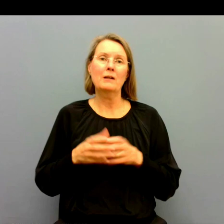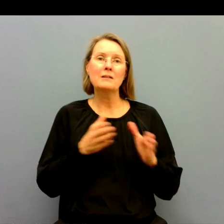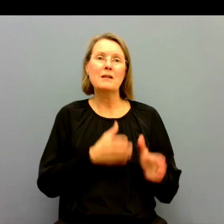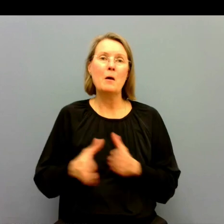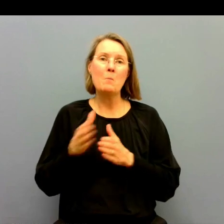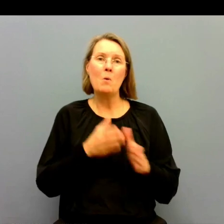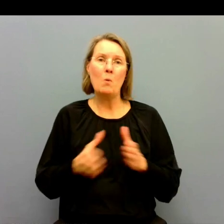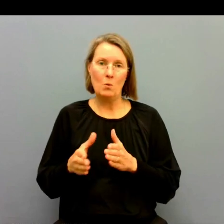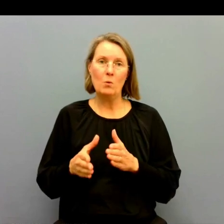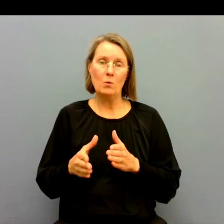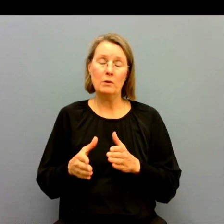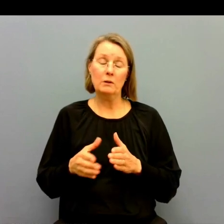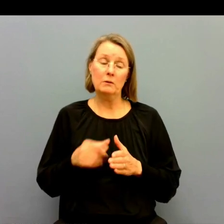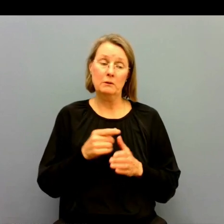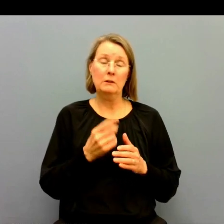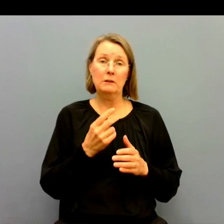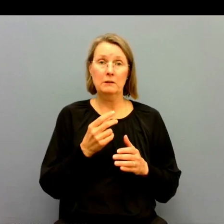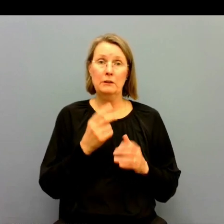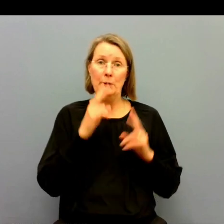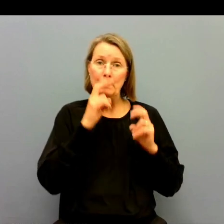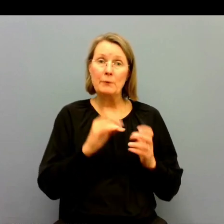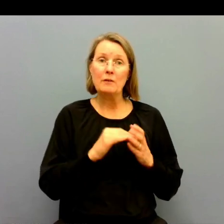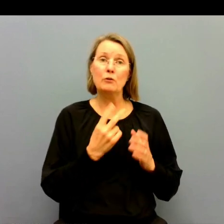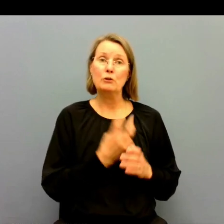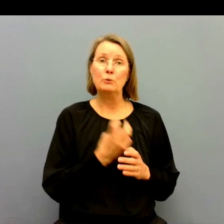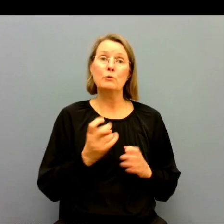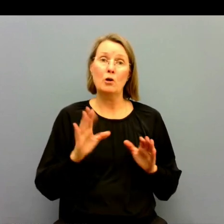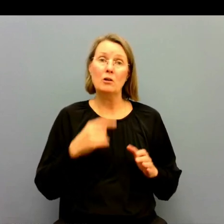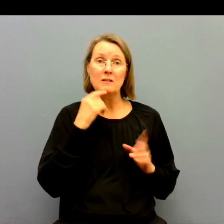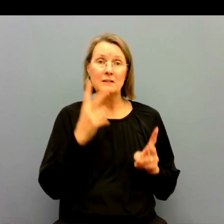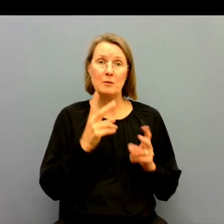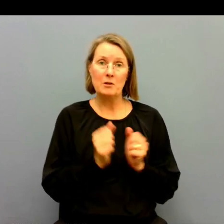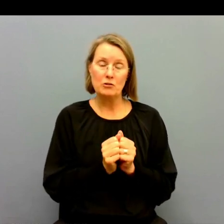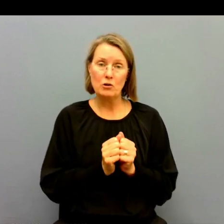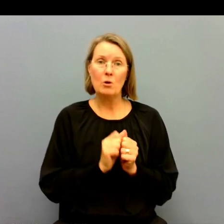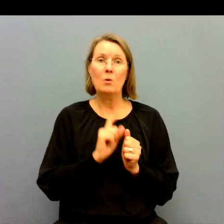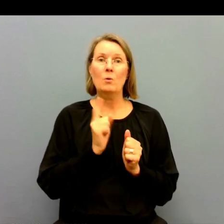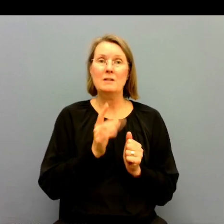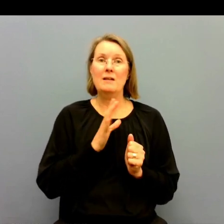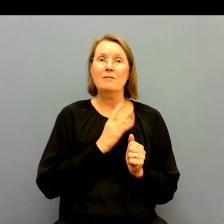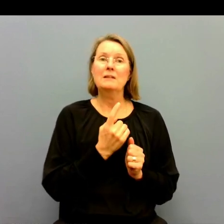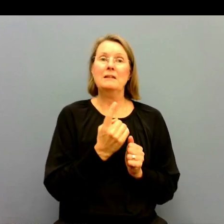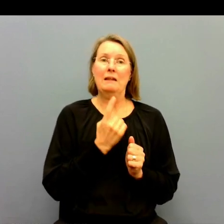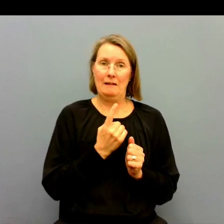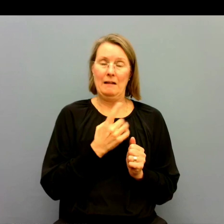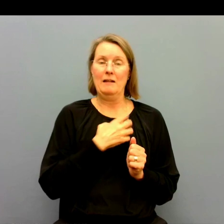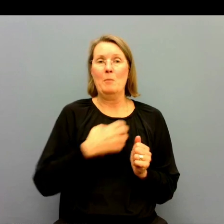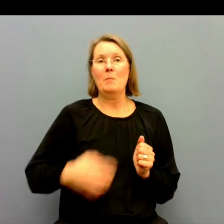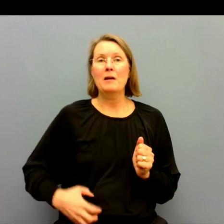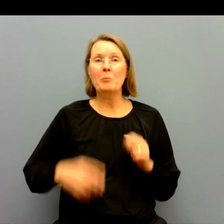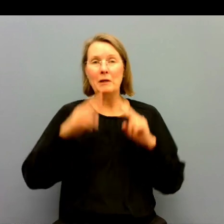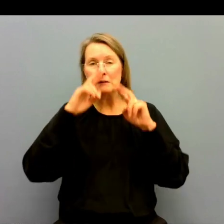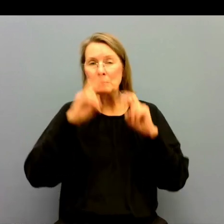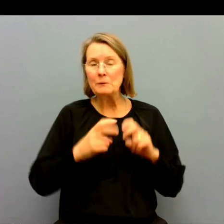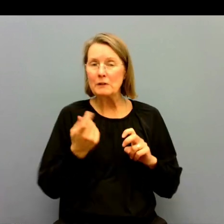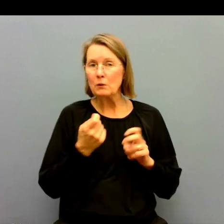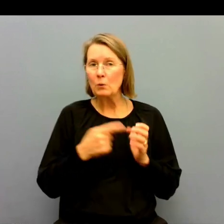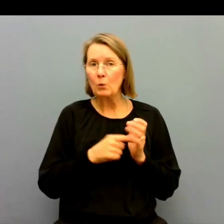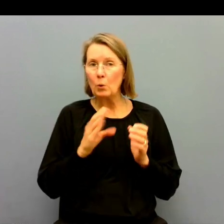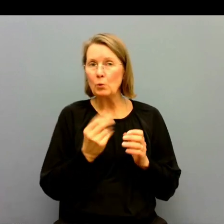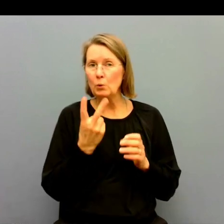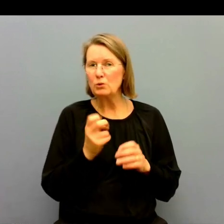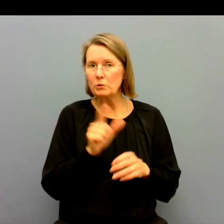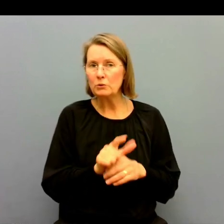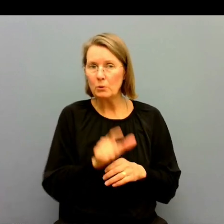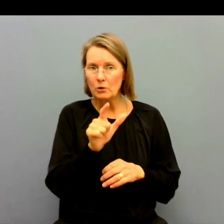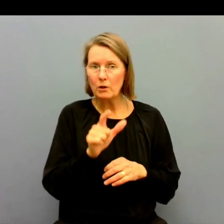är den som har här utredningen från 2020 har byggt vidare på. Däremellan var det ju också en departementsutredning någonstans